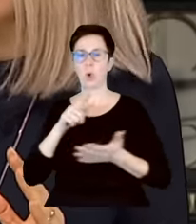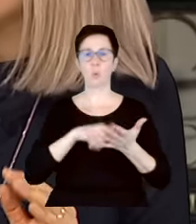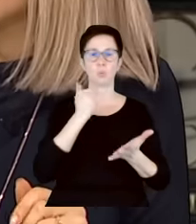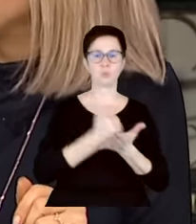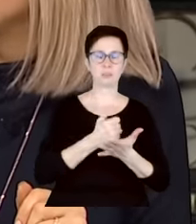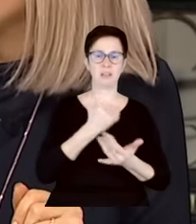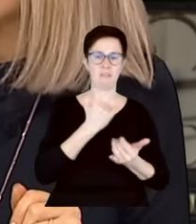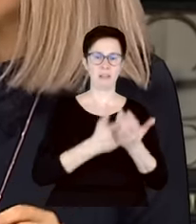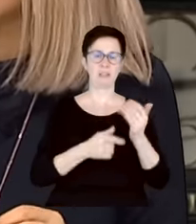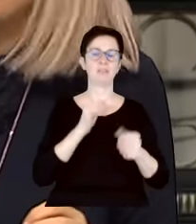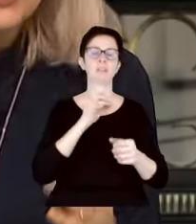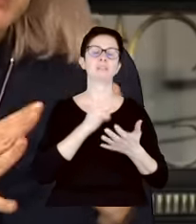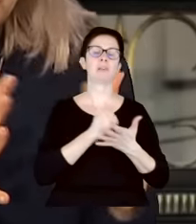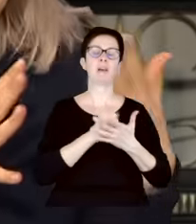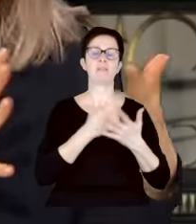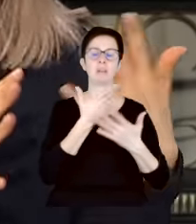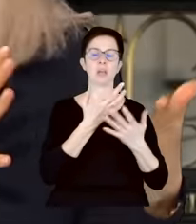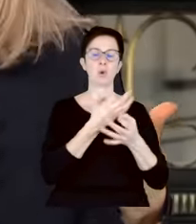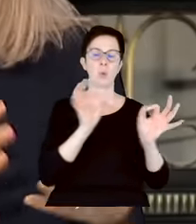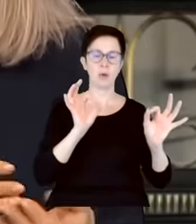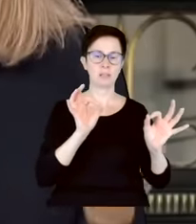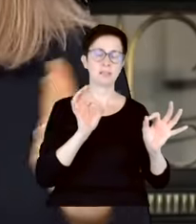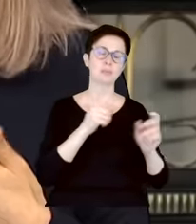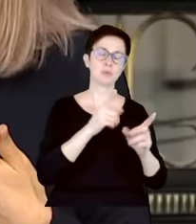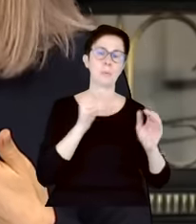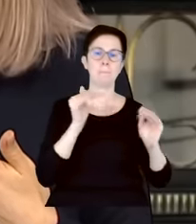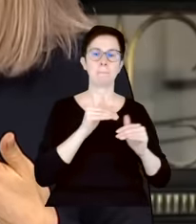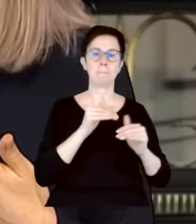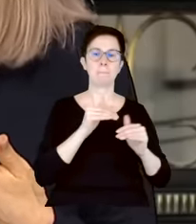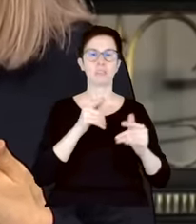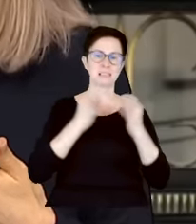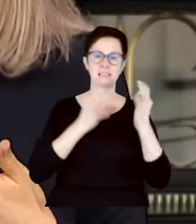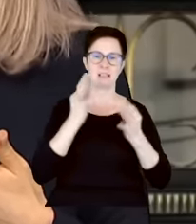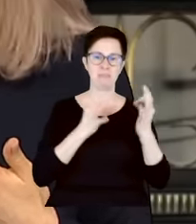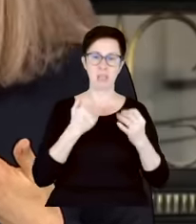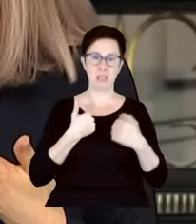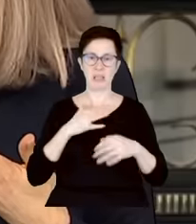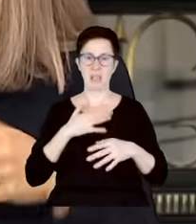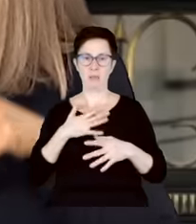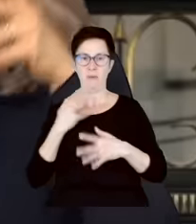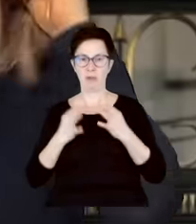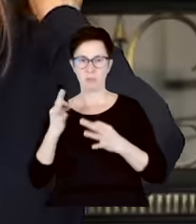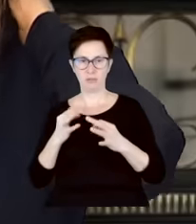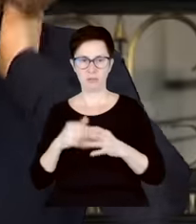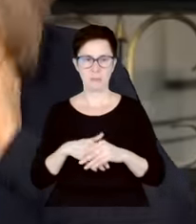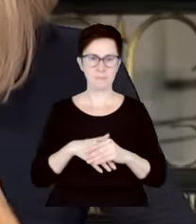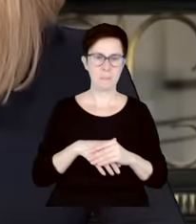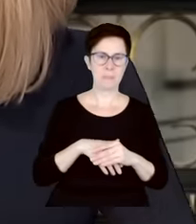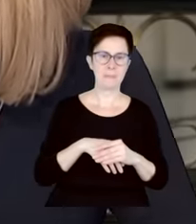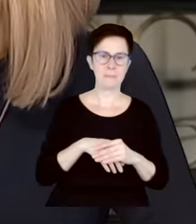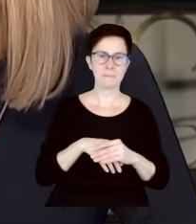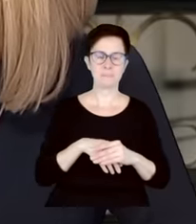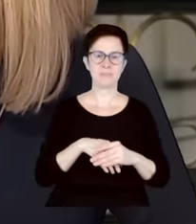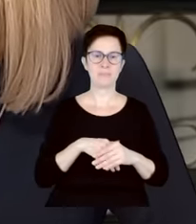ułaskawienia, rzeczywiście jakby tutaj można się było zastanawiać, ja nie mam wątpliwości, wiem czego... Znaczy też inna sprawa jest taka, że kwestia abolicji